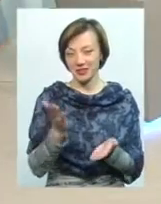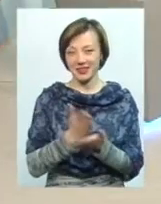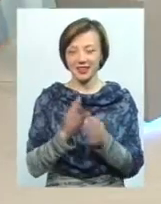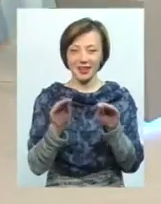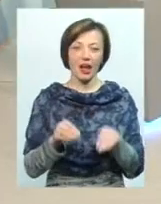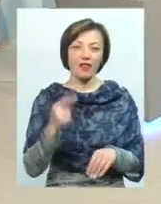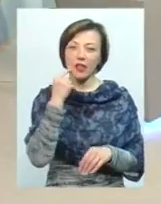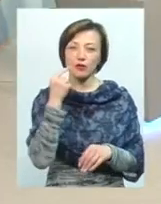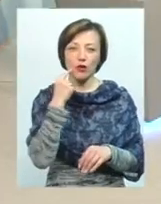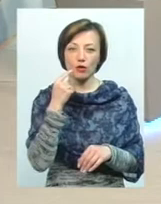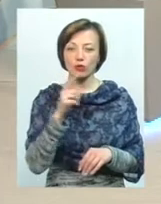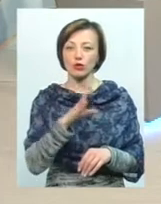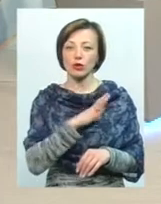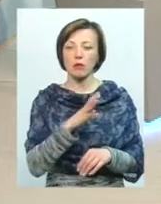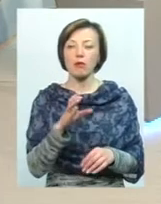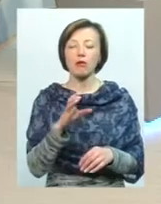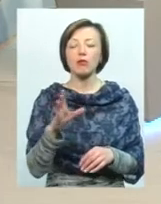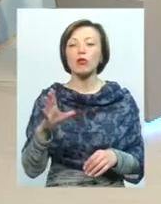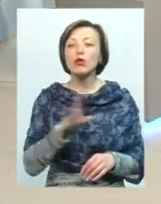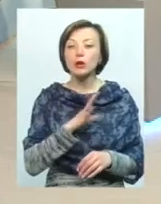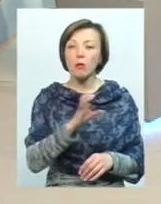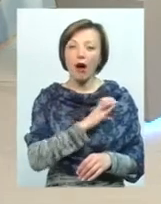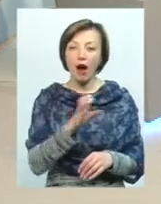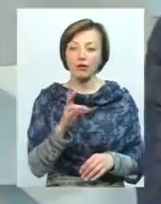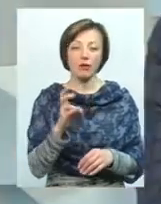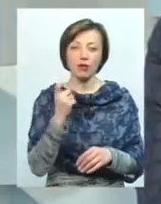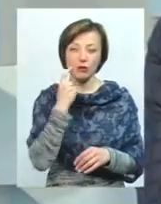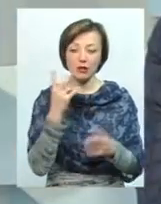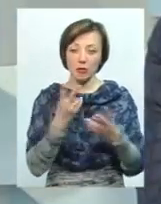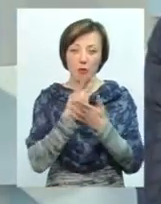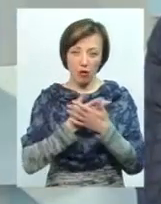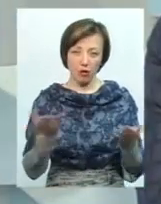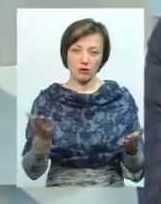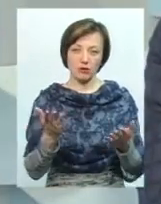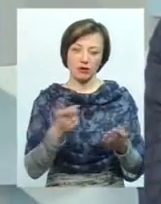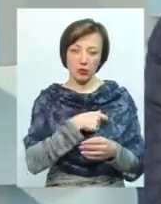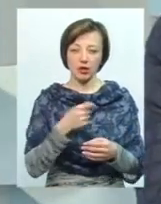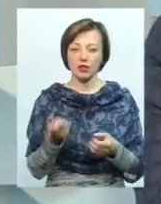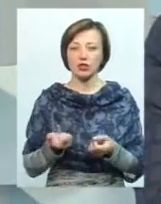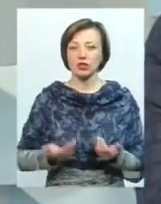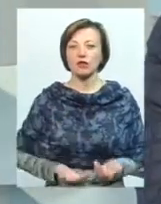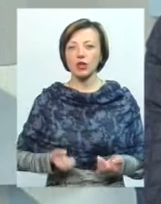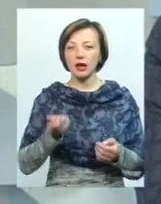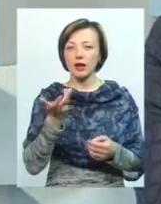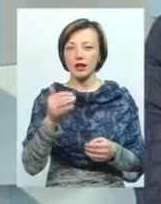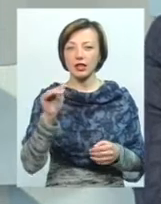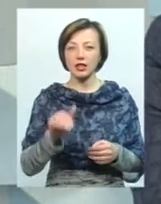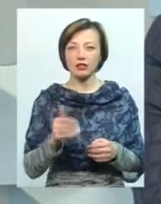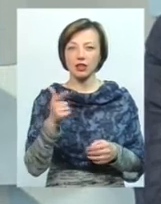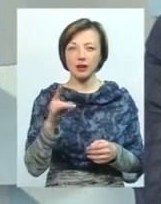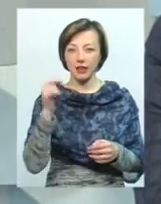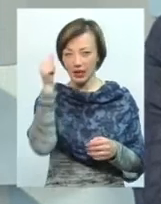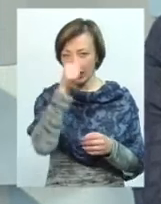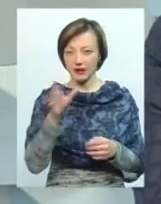соромно бути багатим, соромно бути багатим, не показуватися. А от що потрібно запитувати у депутатів, які там живуть на кілька тисяч гривень на рік всією сім'єю.